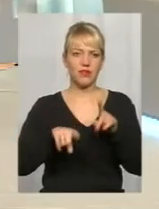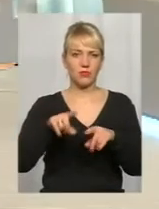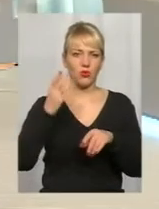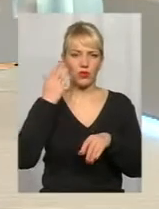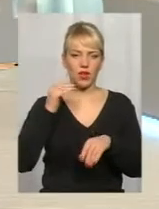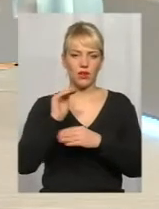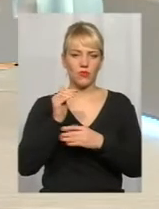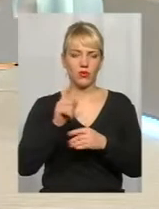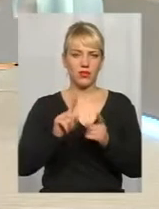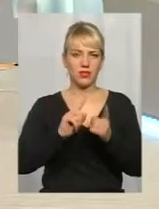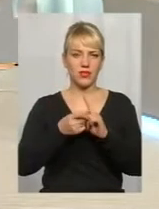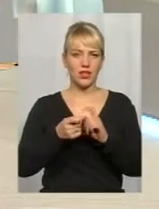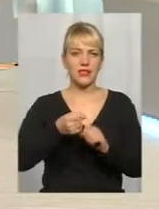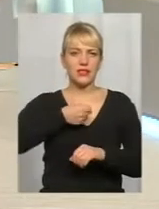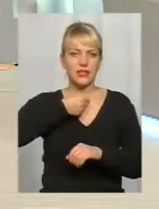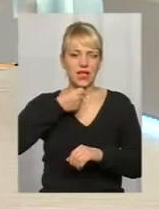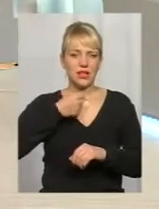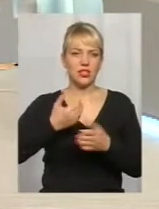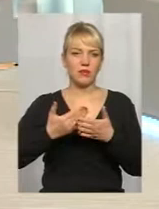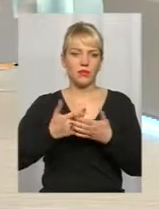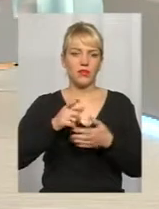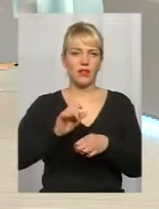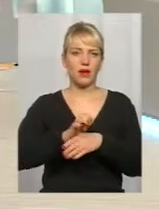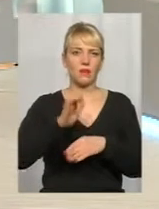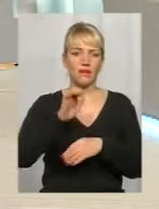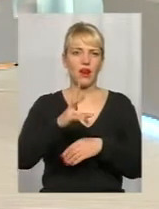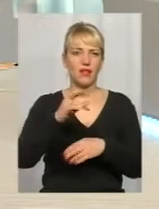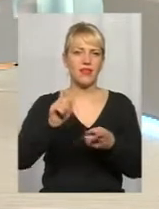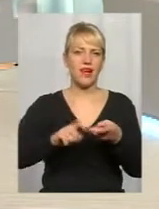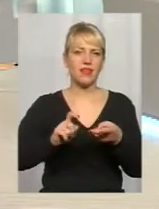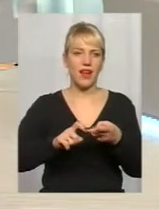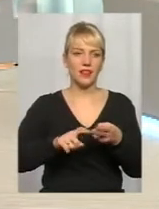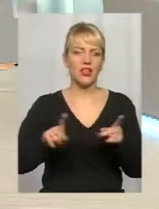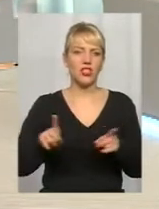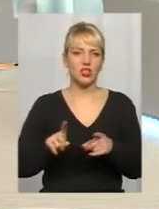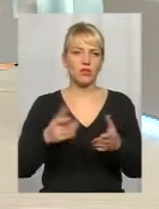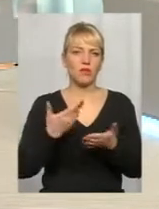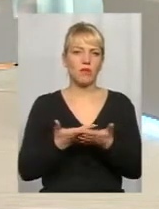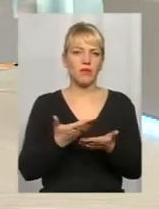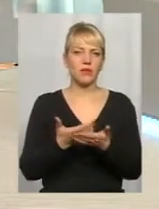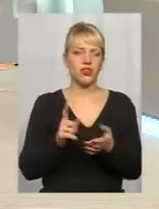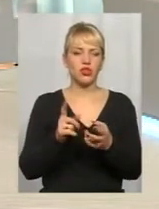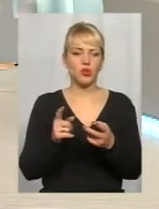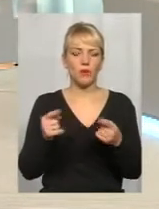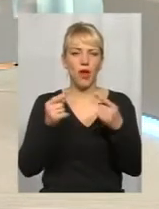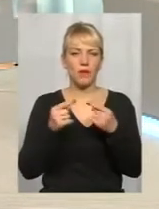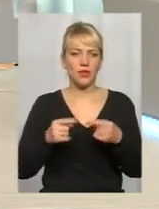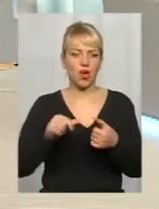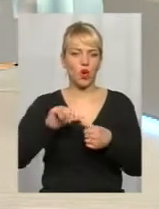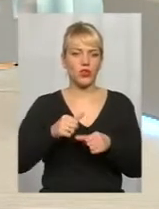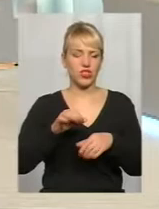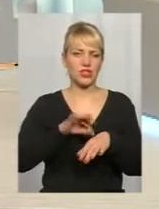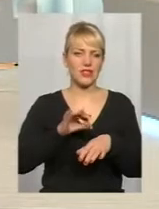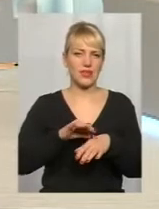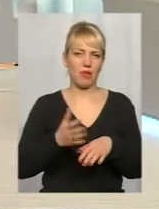стал старше, направляли на какие-нибудь анализы для того, чтобы, ну, не знаю, определить какие-то хронические заболевания или,